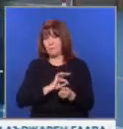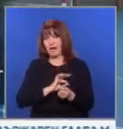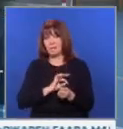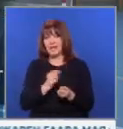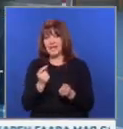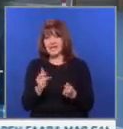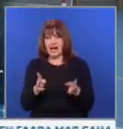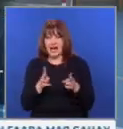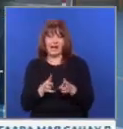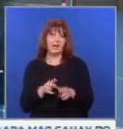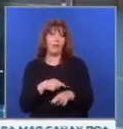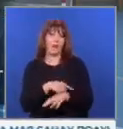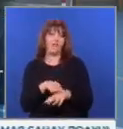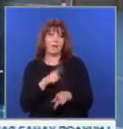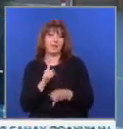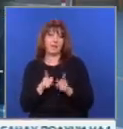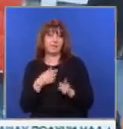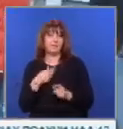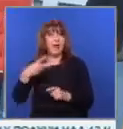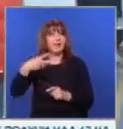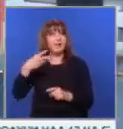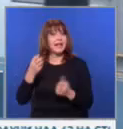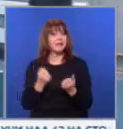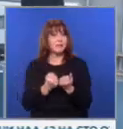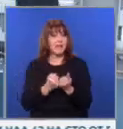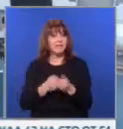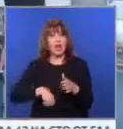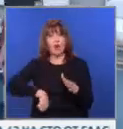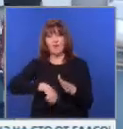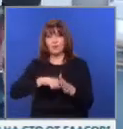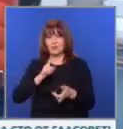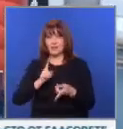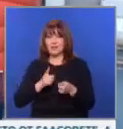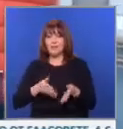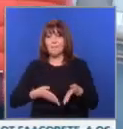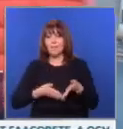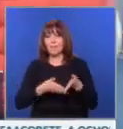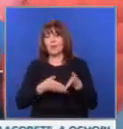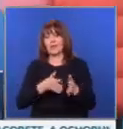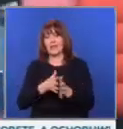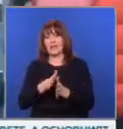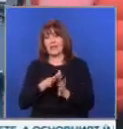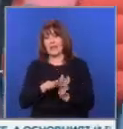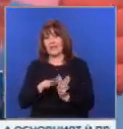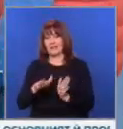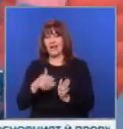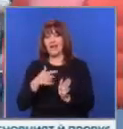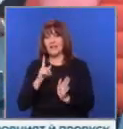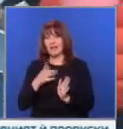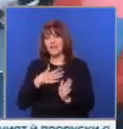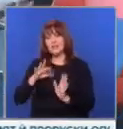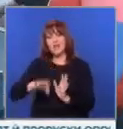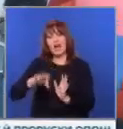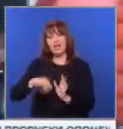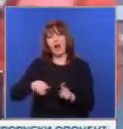толкова малко време тренировки ние станахме трети, неочакваме. Футболните тренировки са помогнали на състезателите. Трябва да имаш качеството на футболи, за да